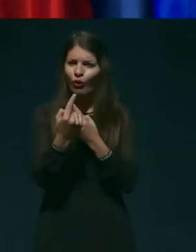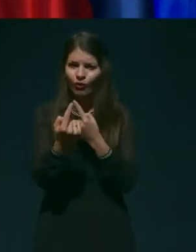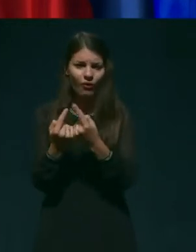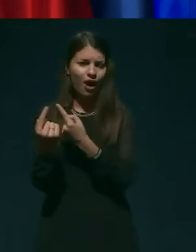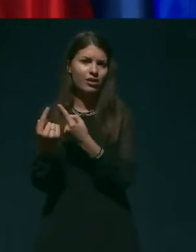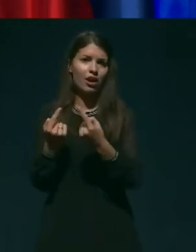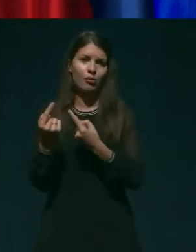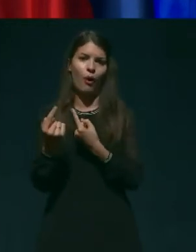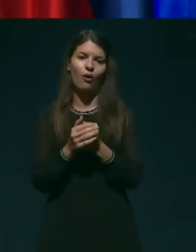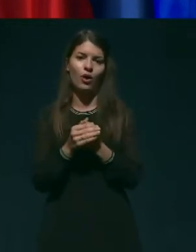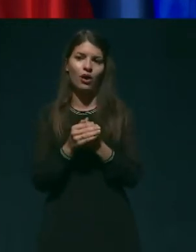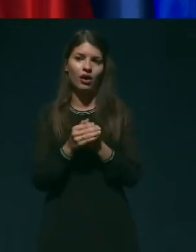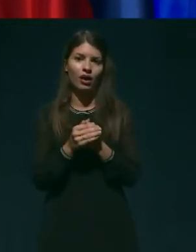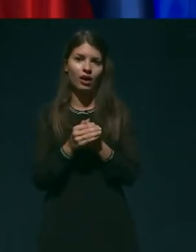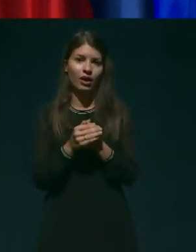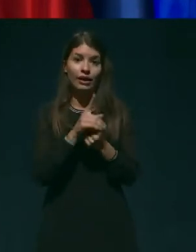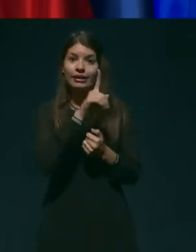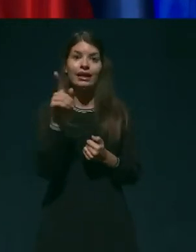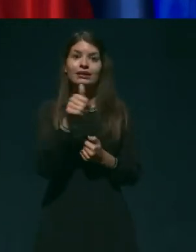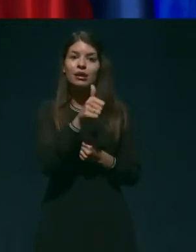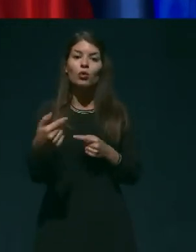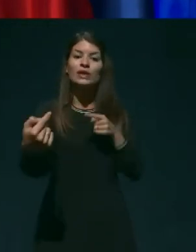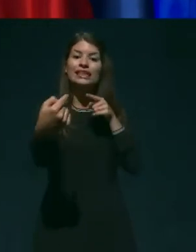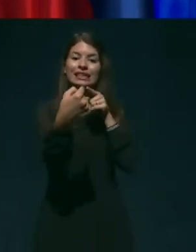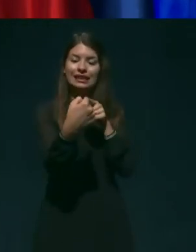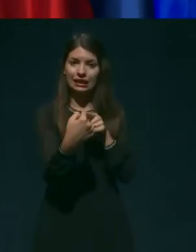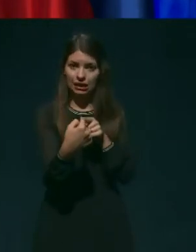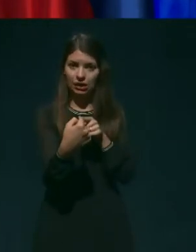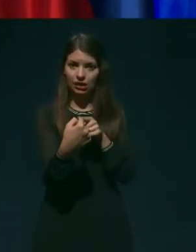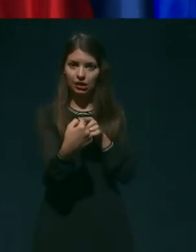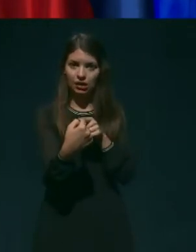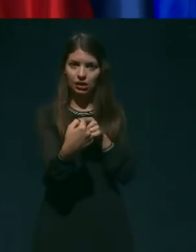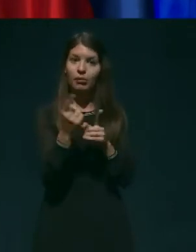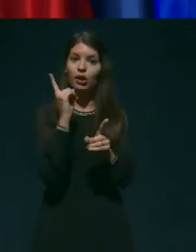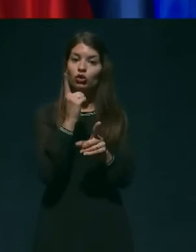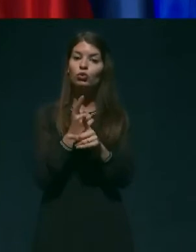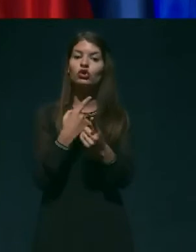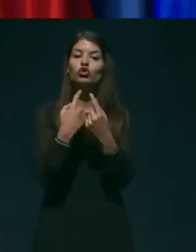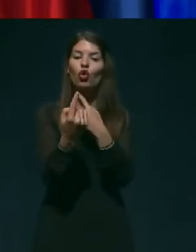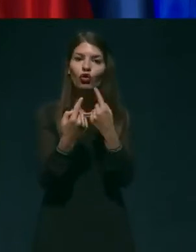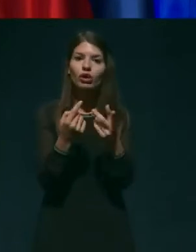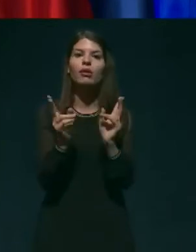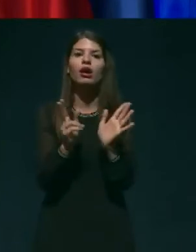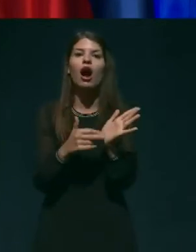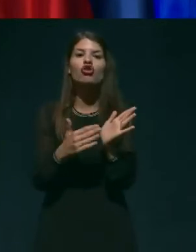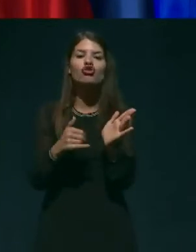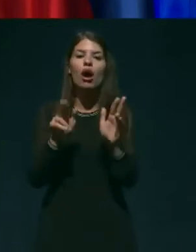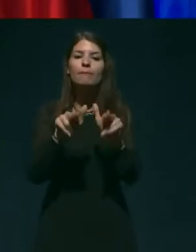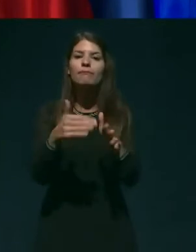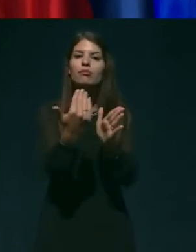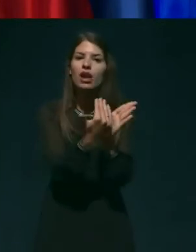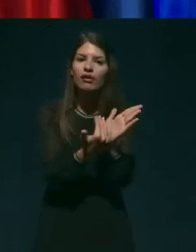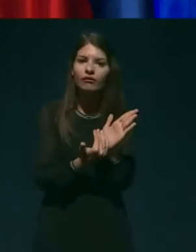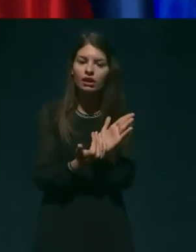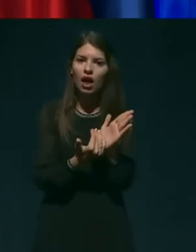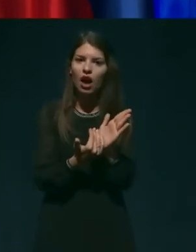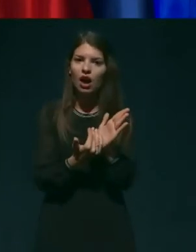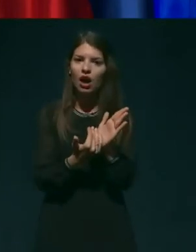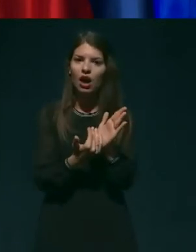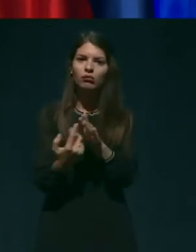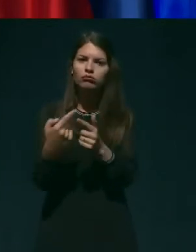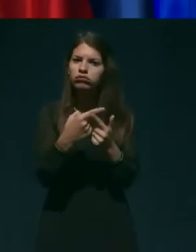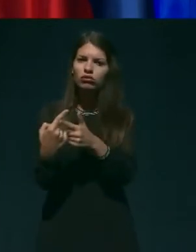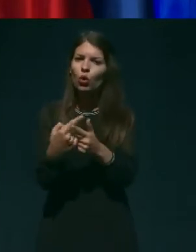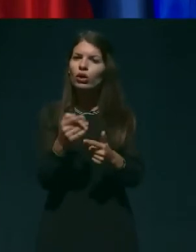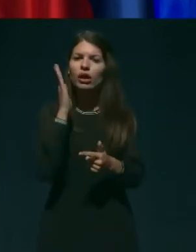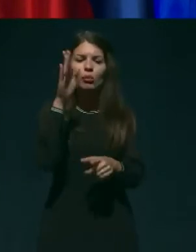ne le vzpostavi stik in dogovori pravila, standarde, ki bi bili enotni pri tej